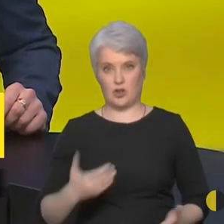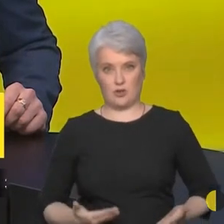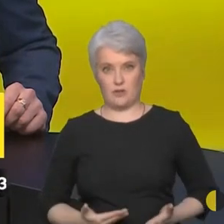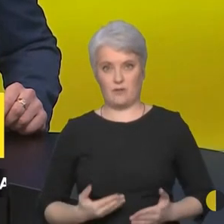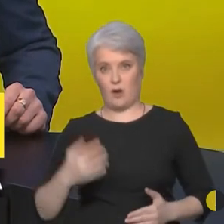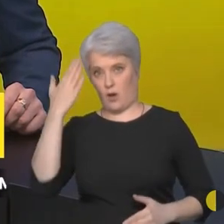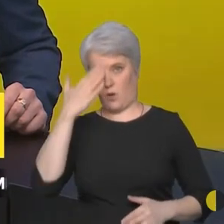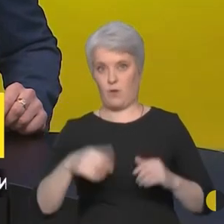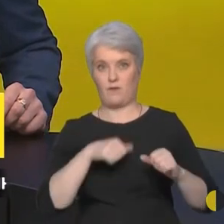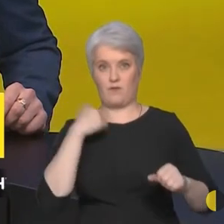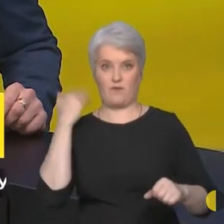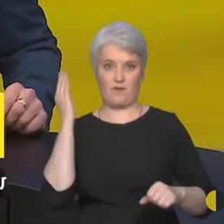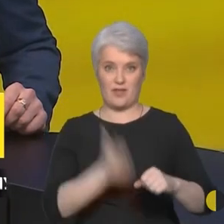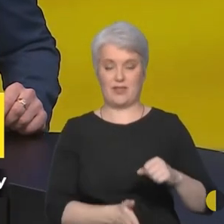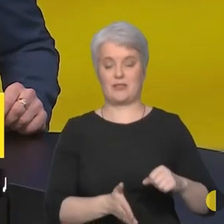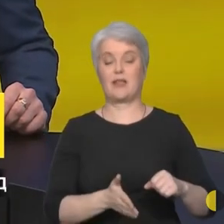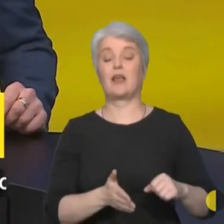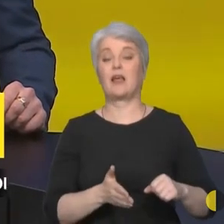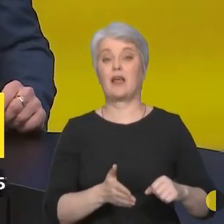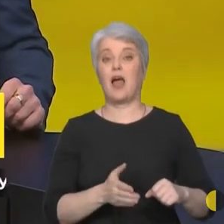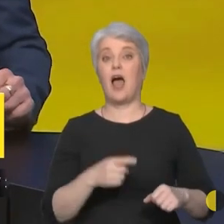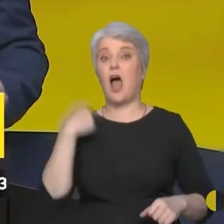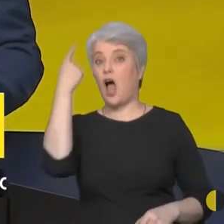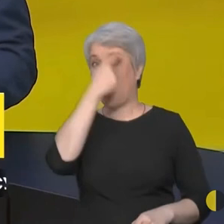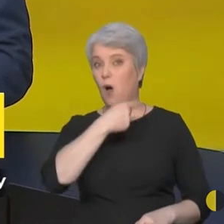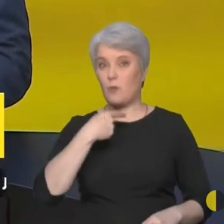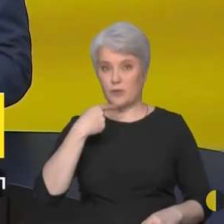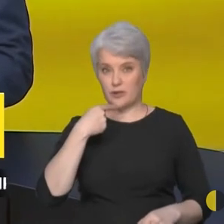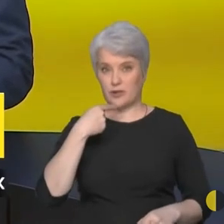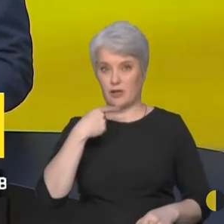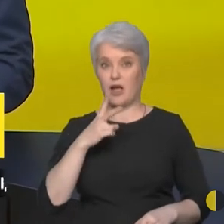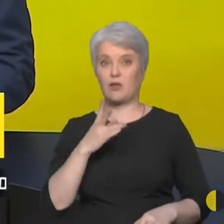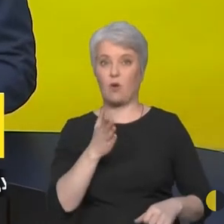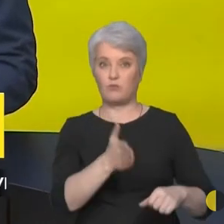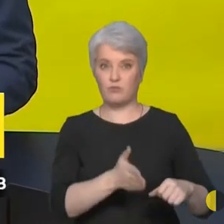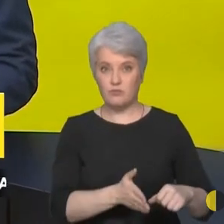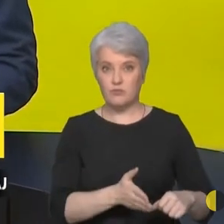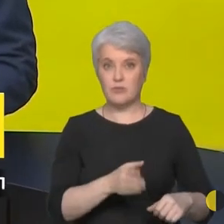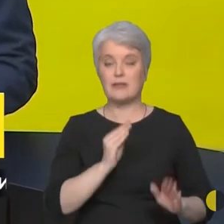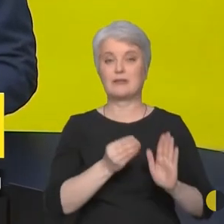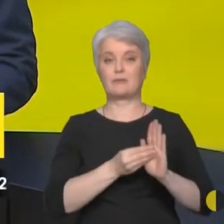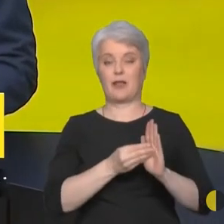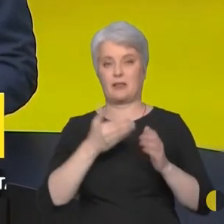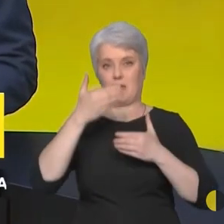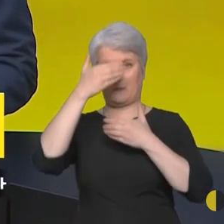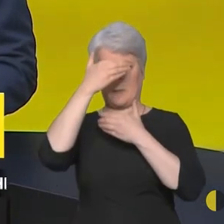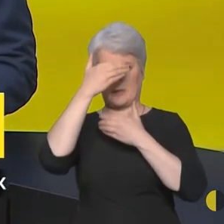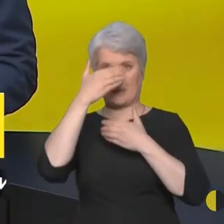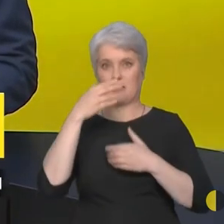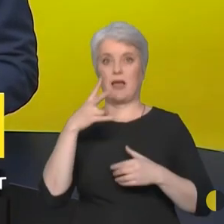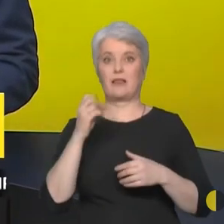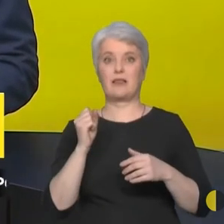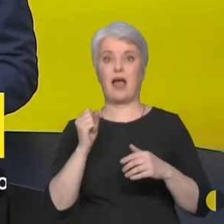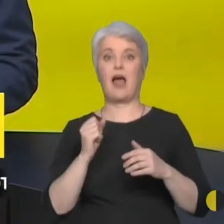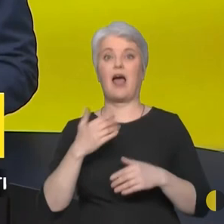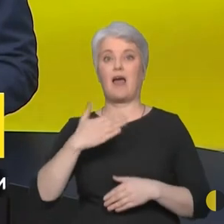Обличчя катів приховані масками. На відео є зелене листя, що дає припустити, відео записали не цієї пори.